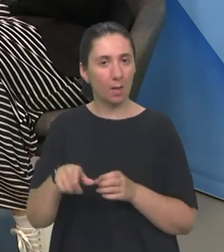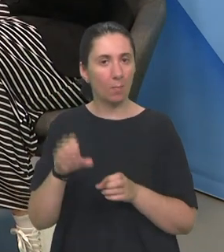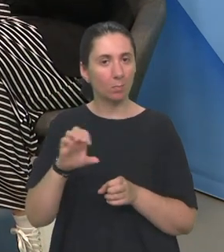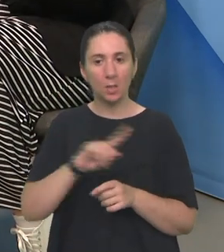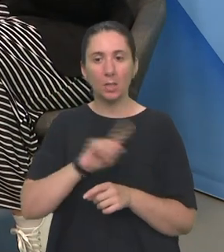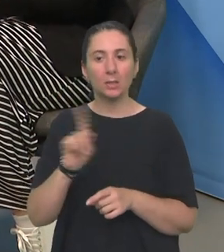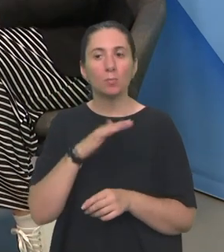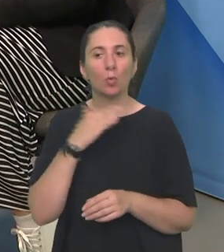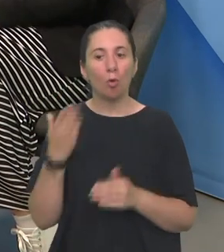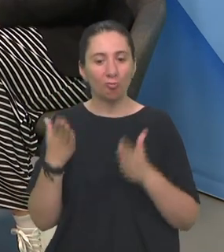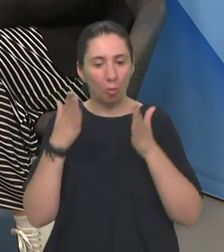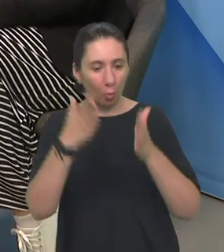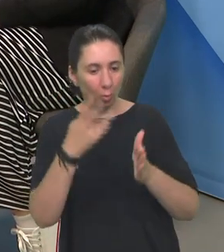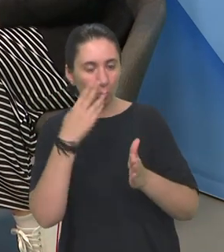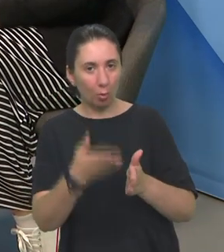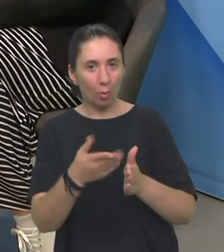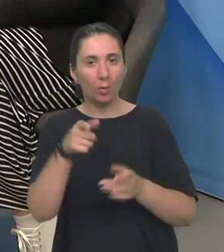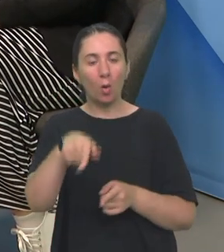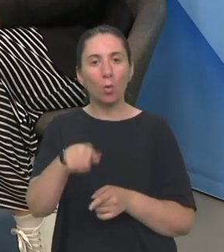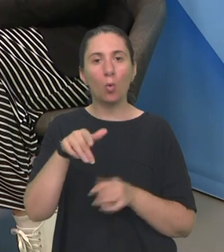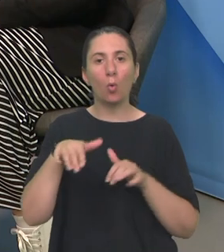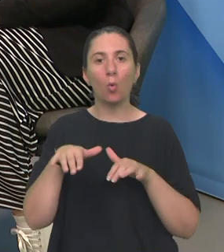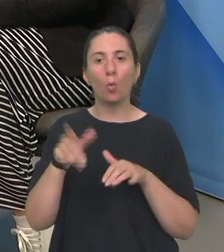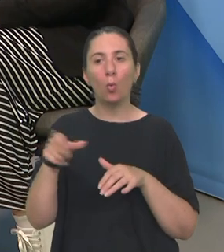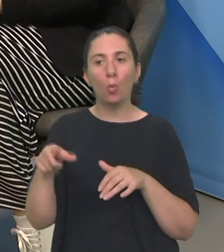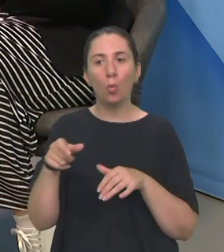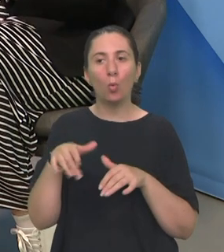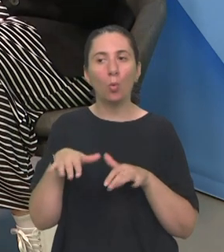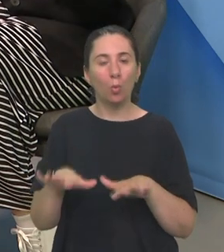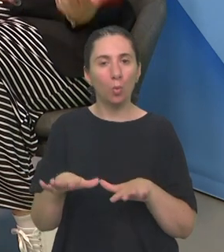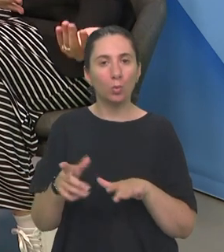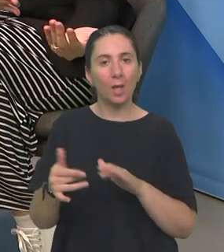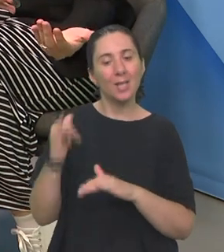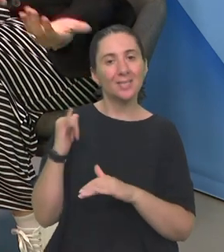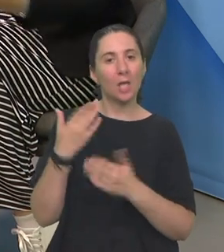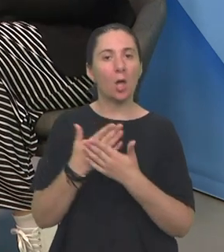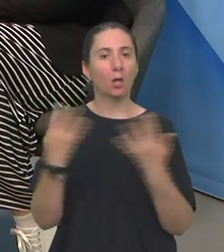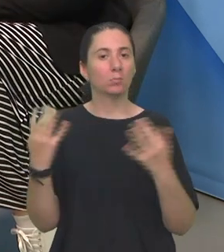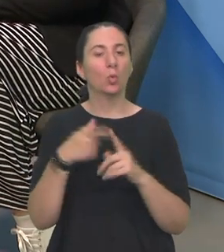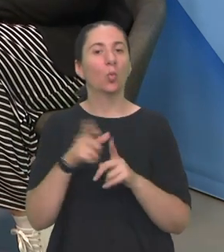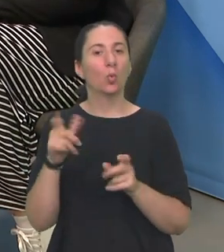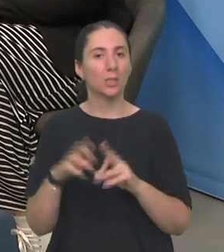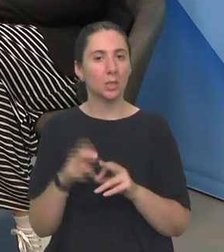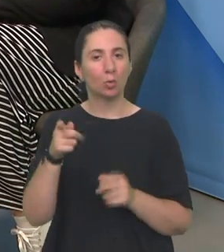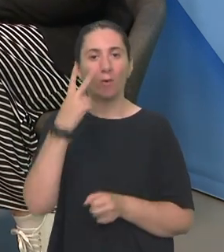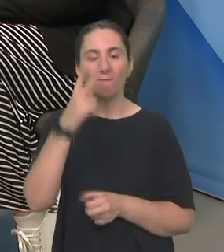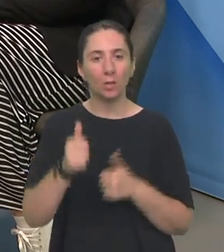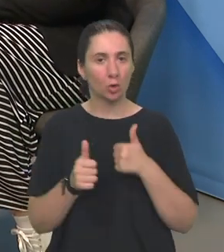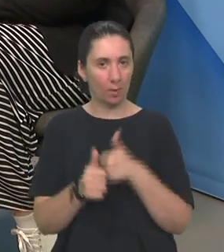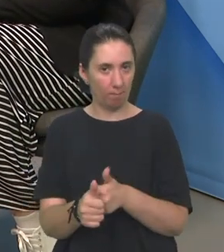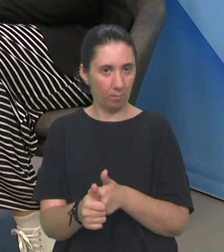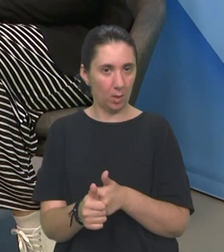se nikada dovoljno usredotočili na one ljude ja to volim nazvati ljude iza kulisa A to su videći